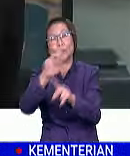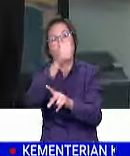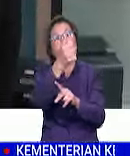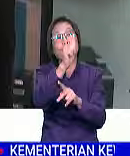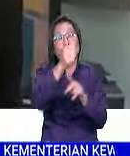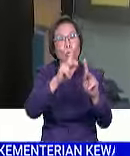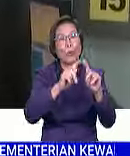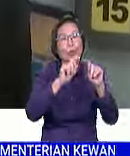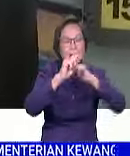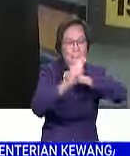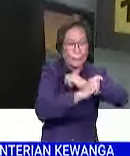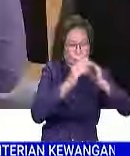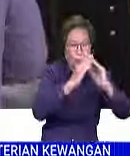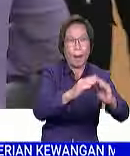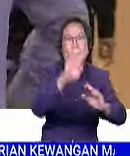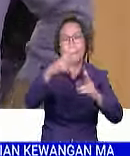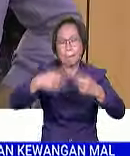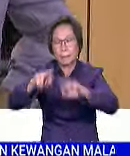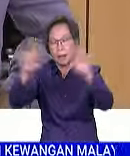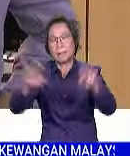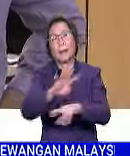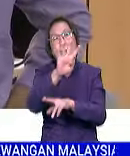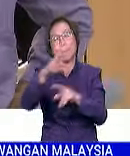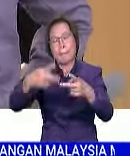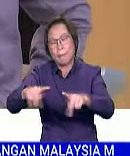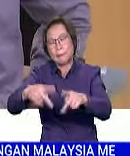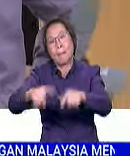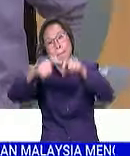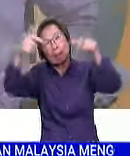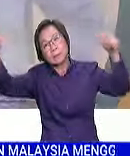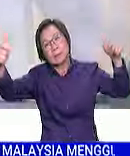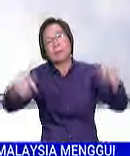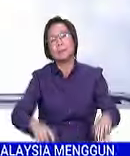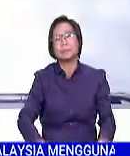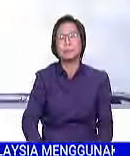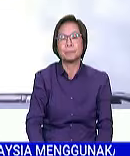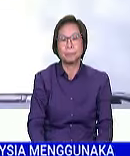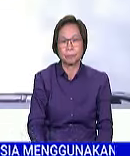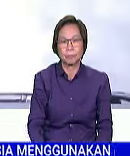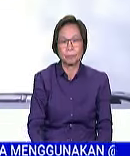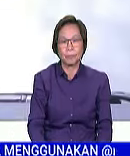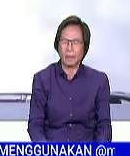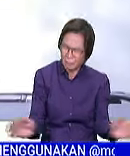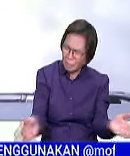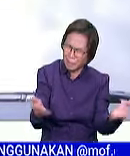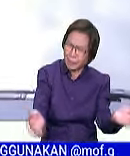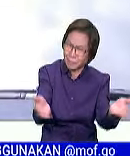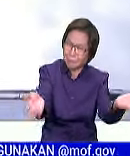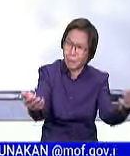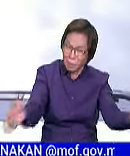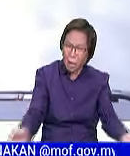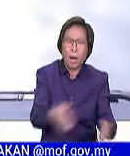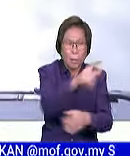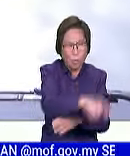4 pasar raya, serta 4 pasar besar. Sangat menggalakkan penduduk setempatlah